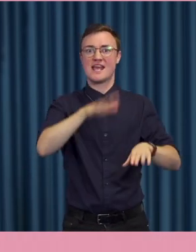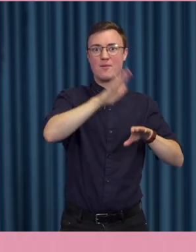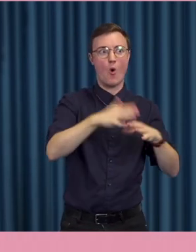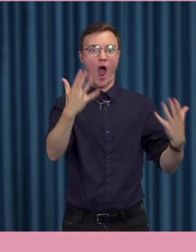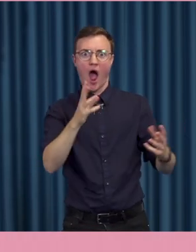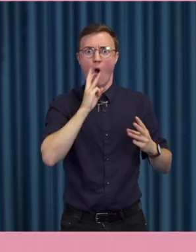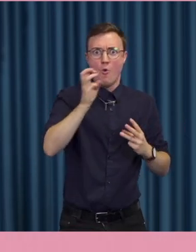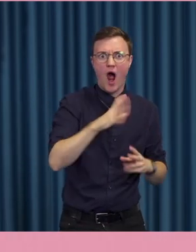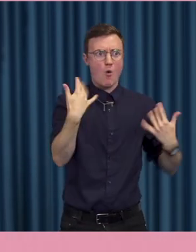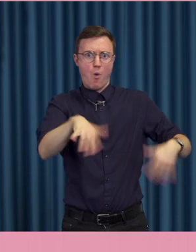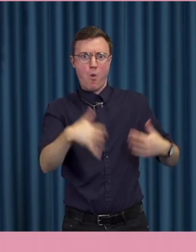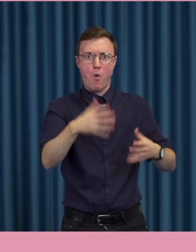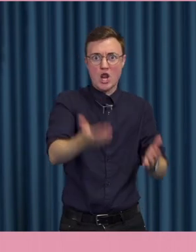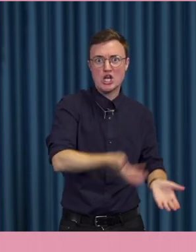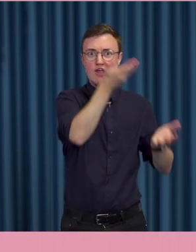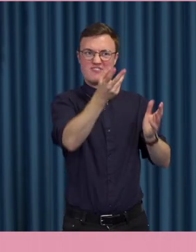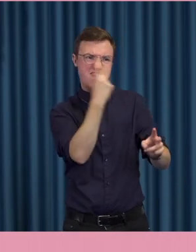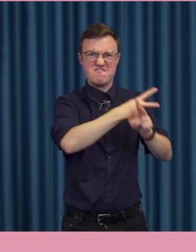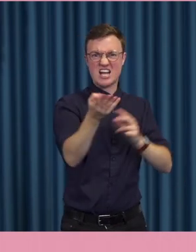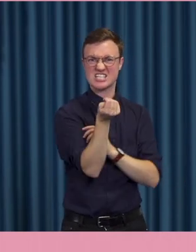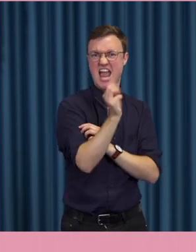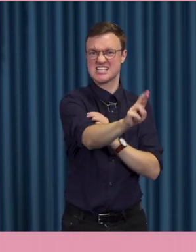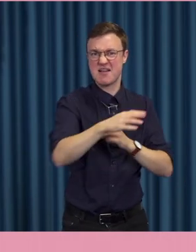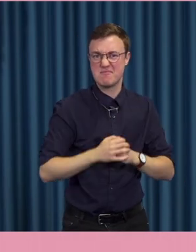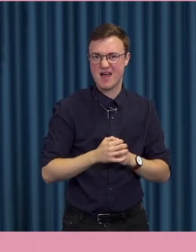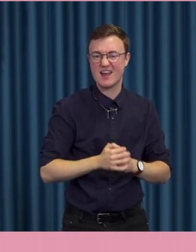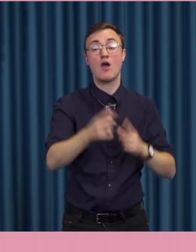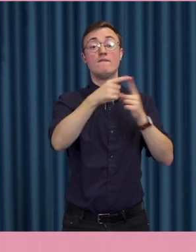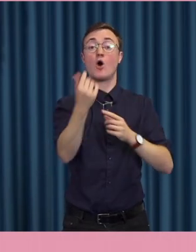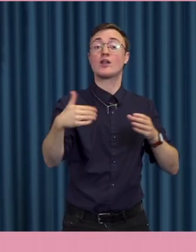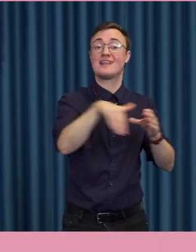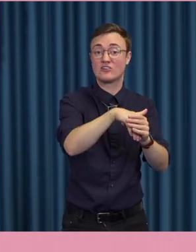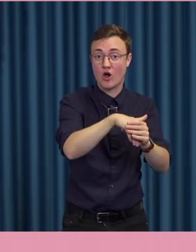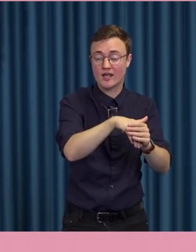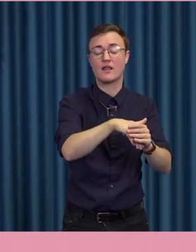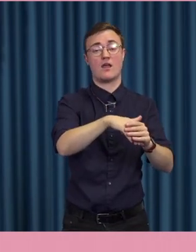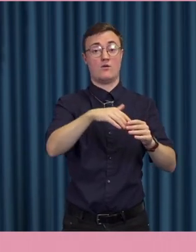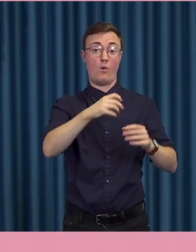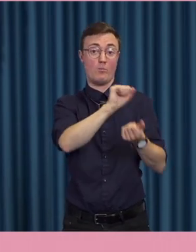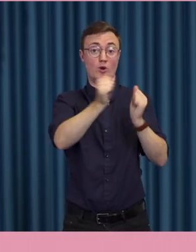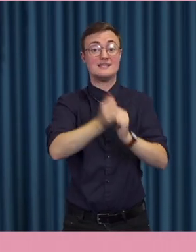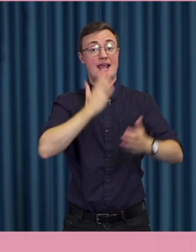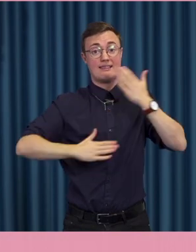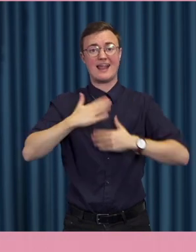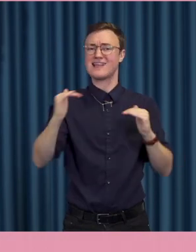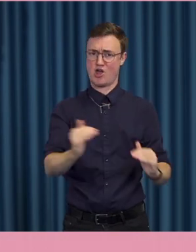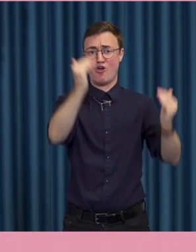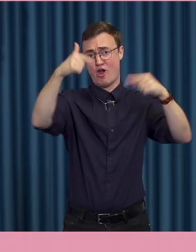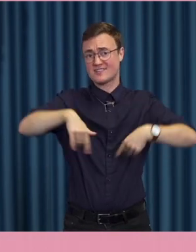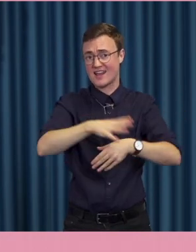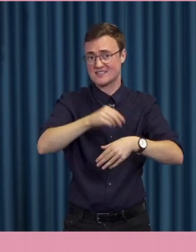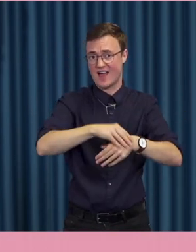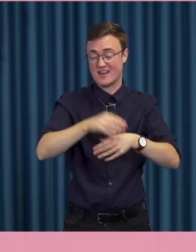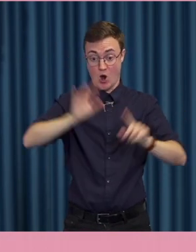lyfta fram de värsta exemplen. Valdeltagandet och det politiska intresset är fortfarande mycket högt i Sverige. Och konfliktnivån är